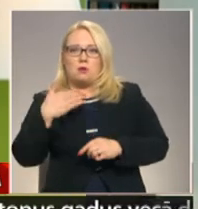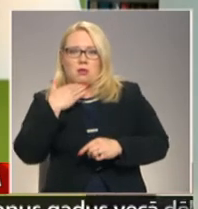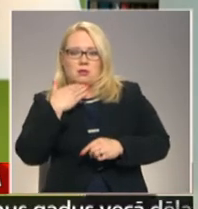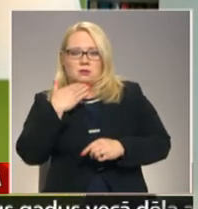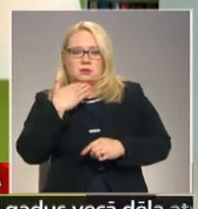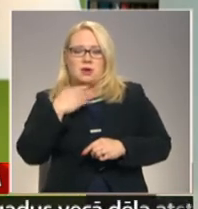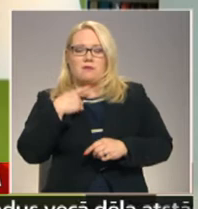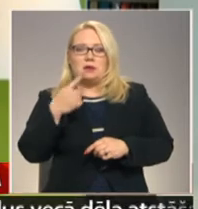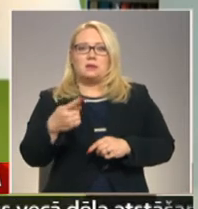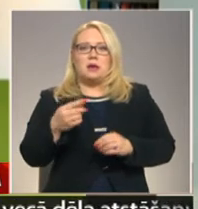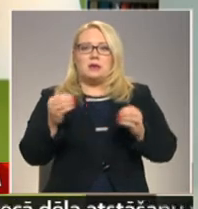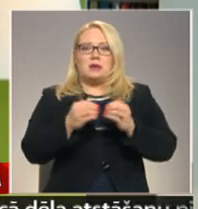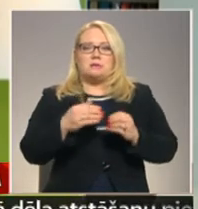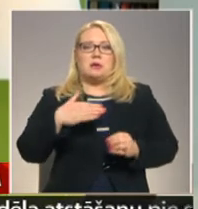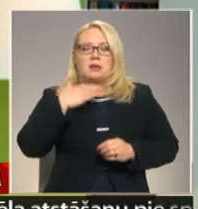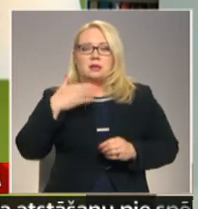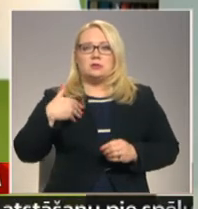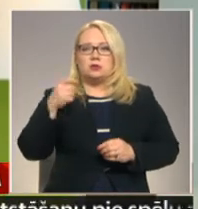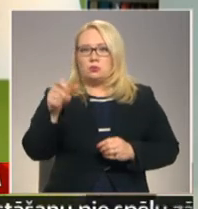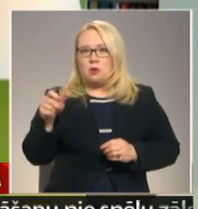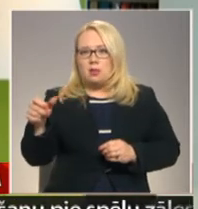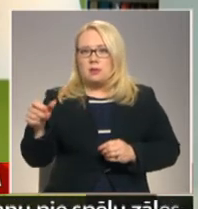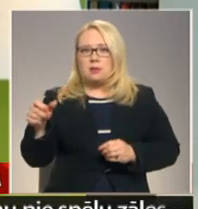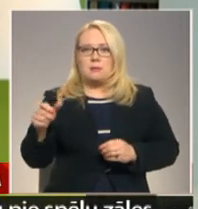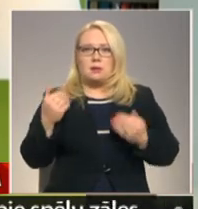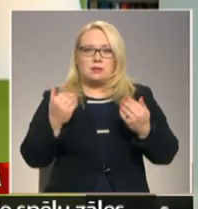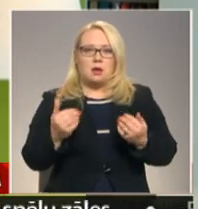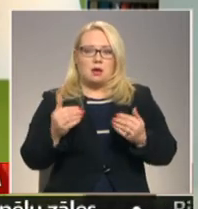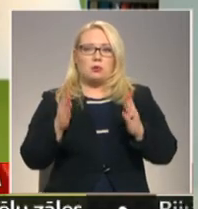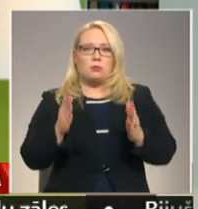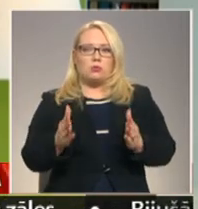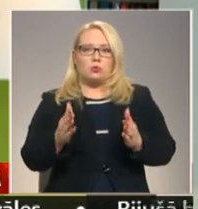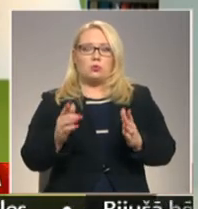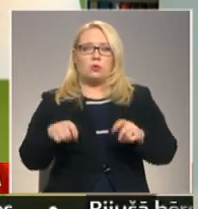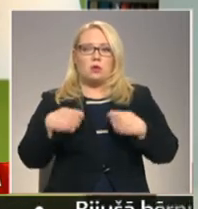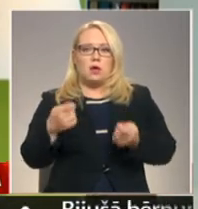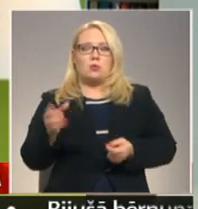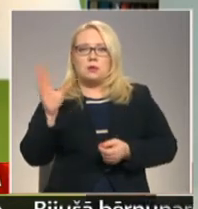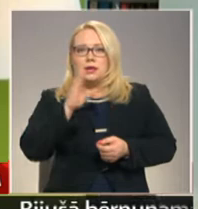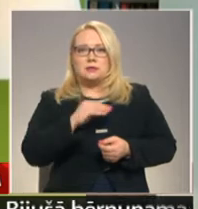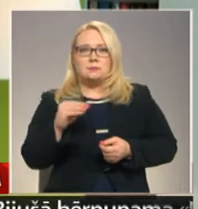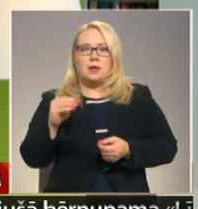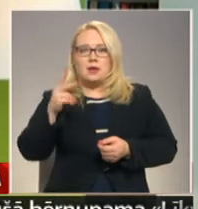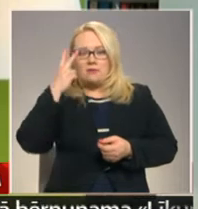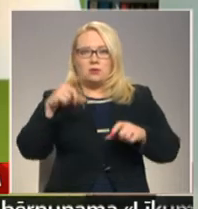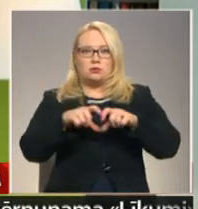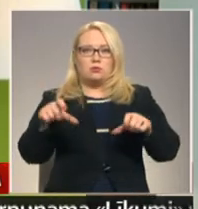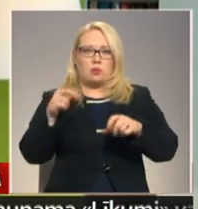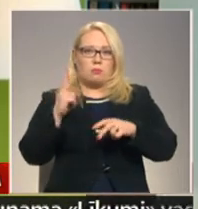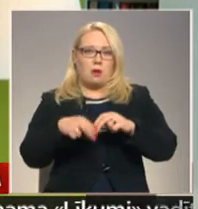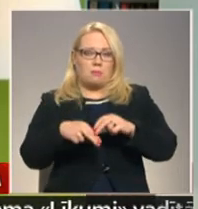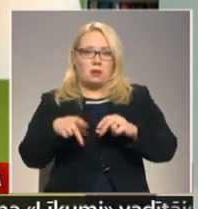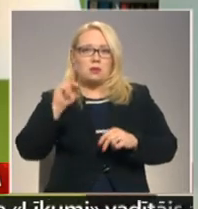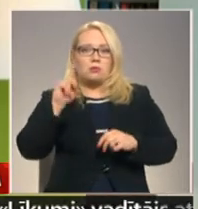Vismās 10. klases skolēniem tagad būtu jādod iespēja vidusskolu pabeigt.